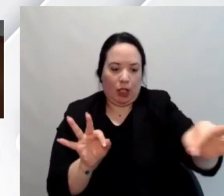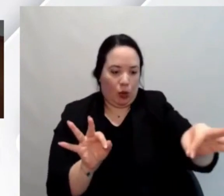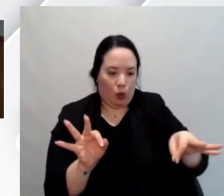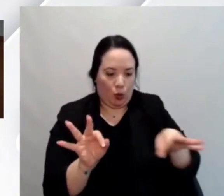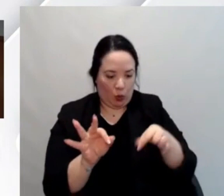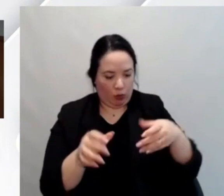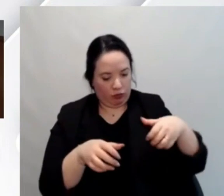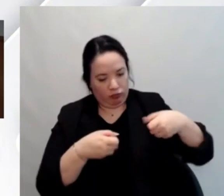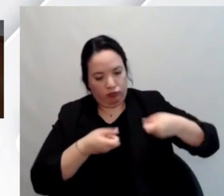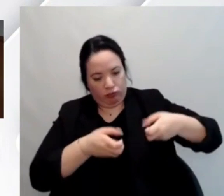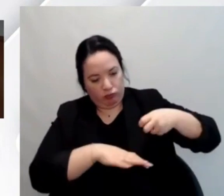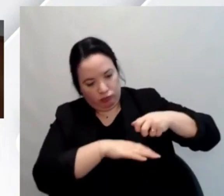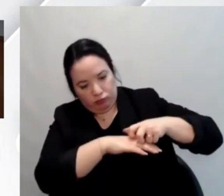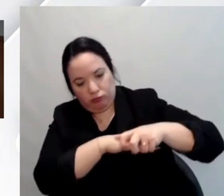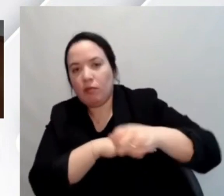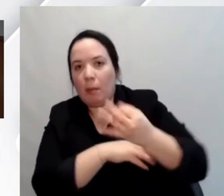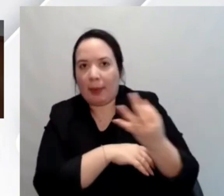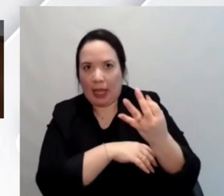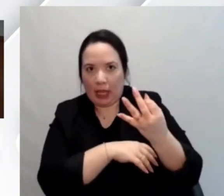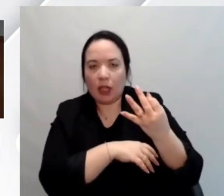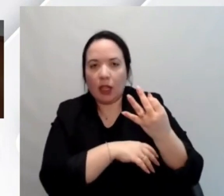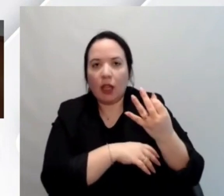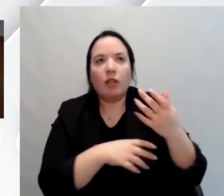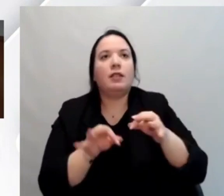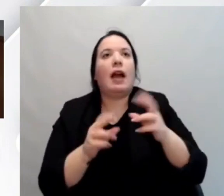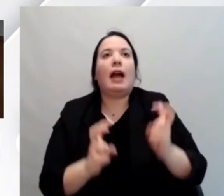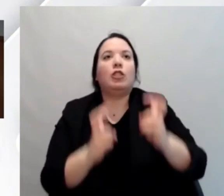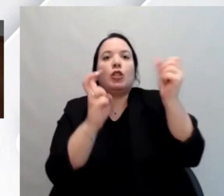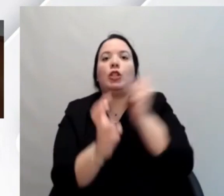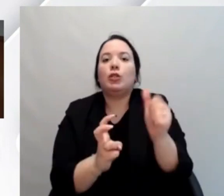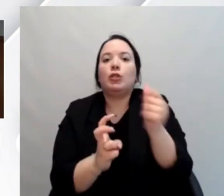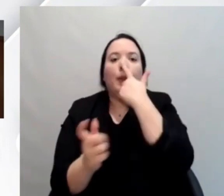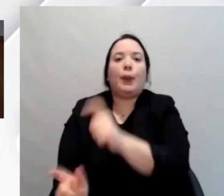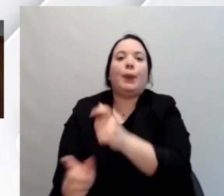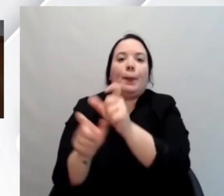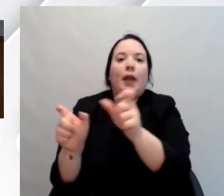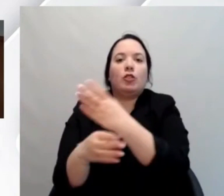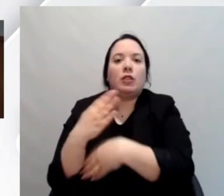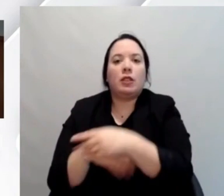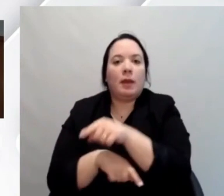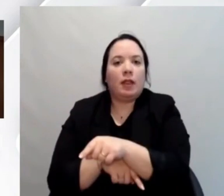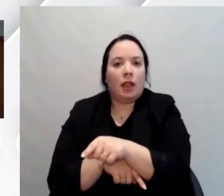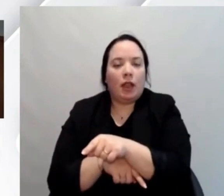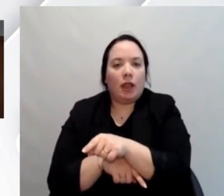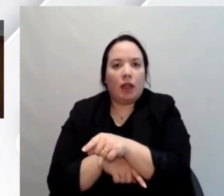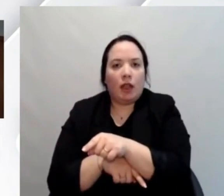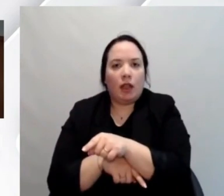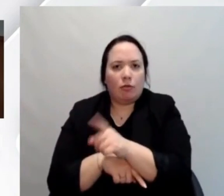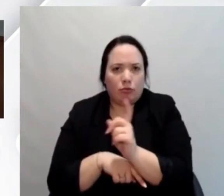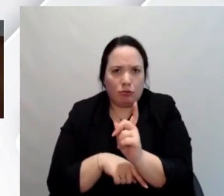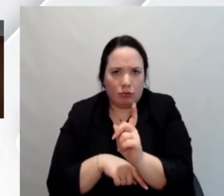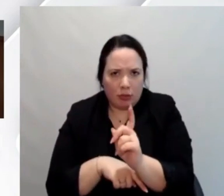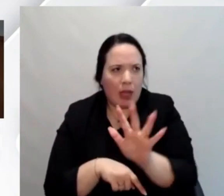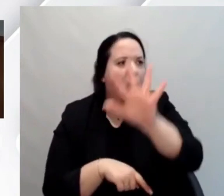affinché possono essere utilizzati da tutti non è che l'ascensore viene preso soltanto da chi come dire dal disabile